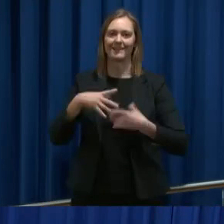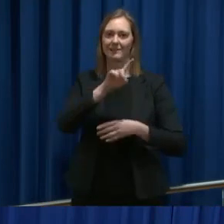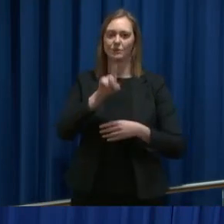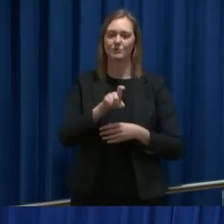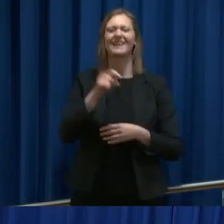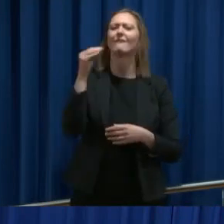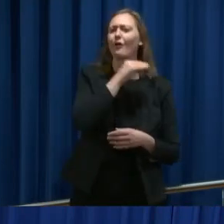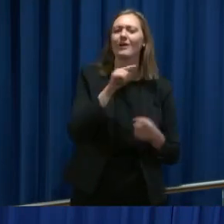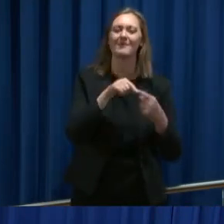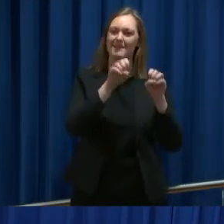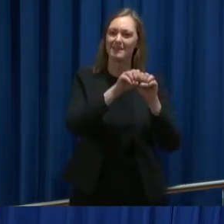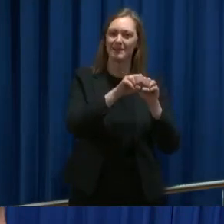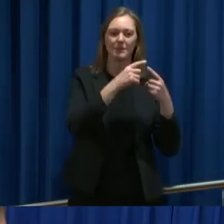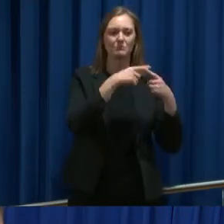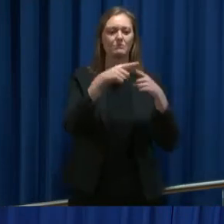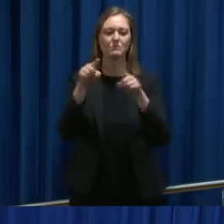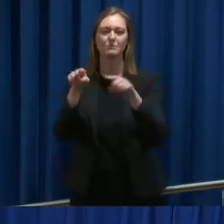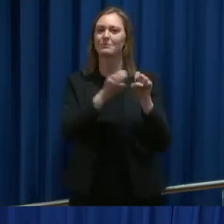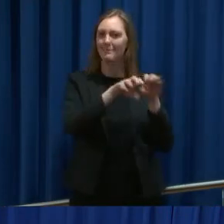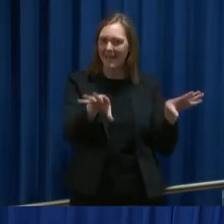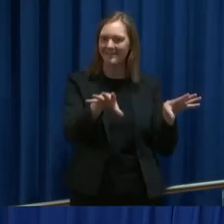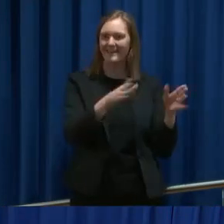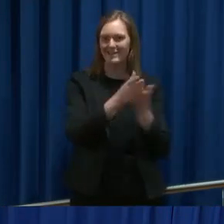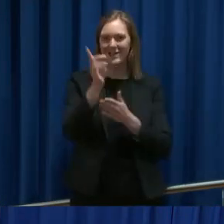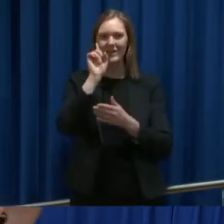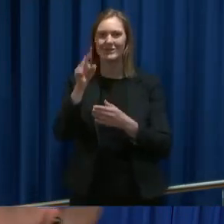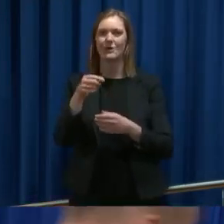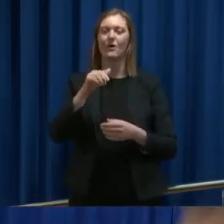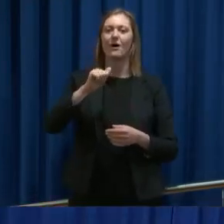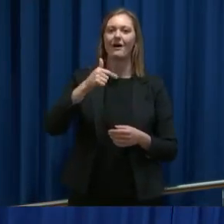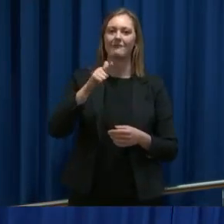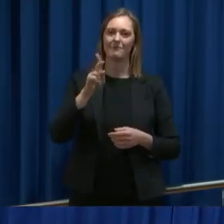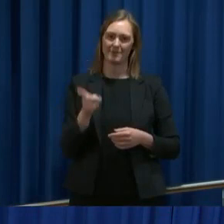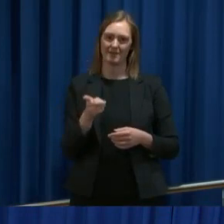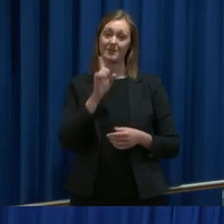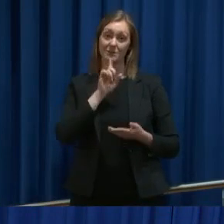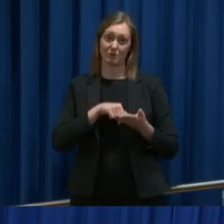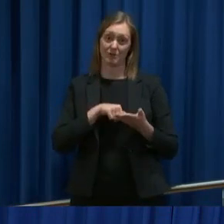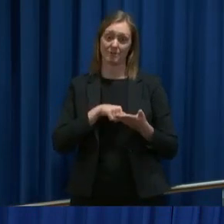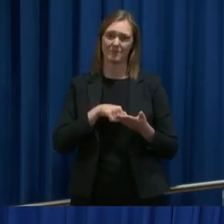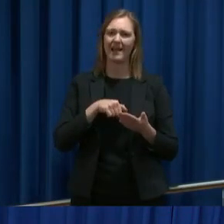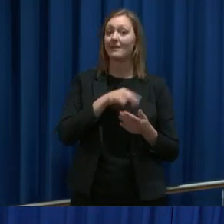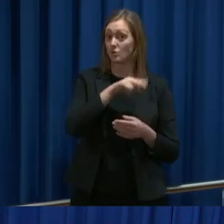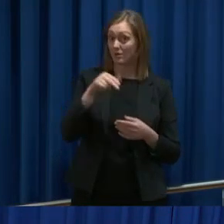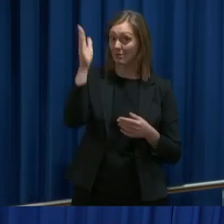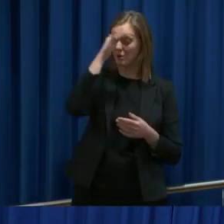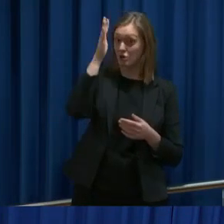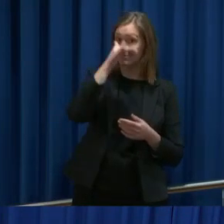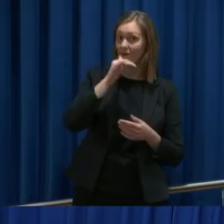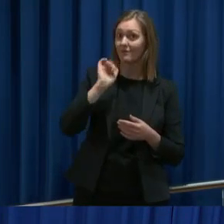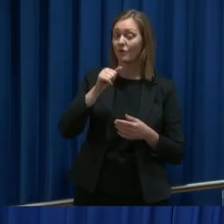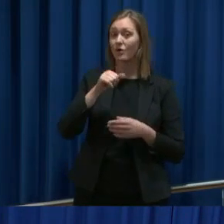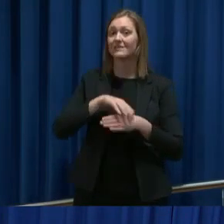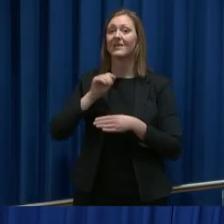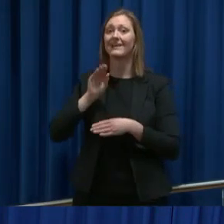folk, men ulike medier som ikke hadde anledning til å være til stede. Og AFP spør, i hvilken grad er Norge bekymret for Sveriges håndtering